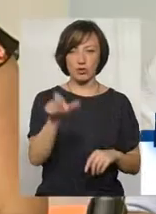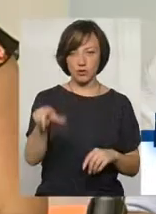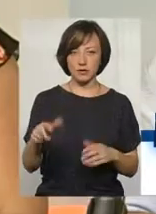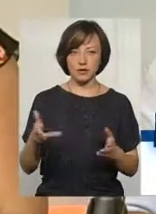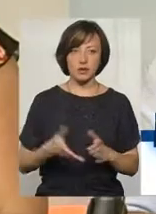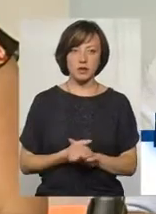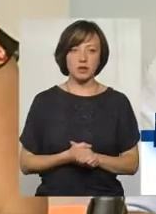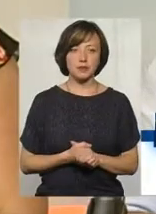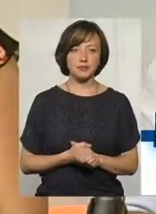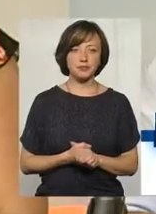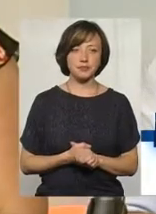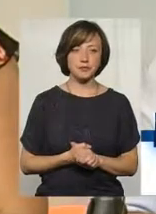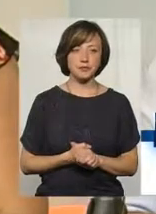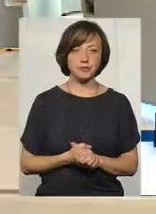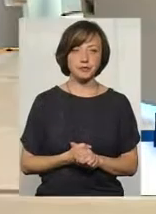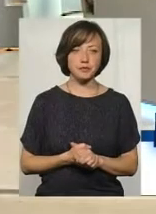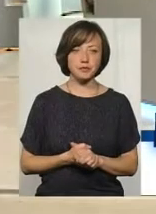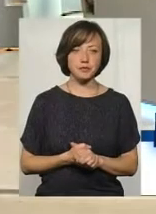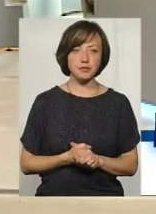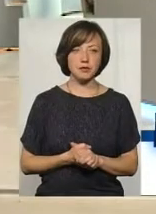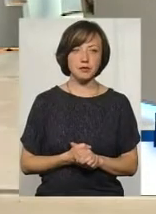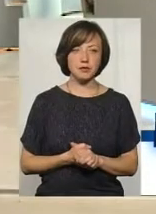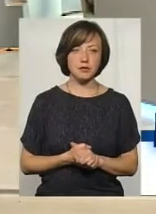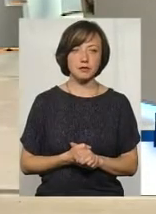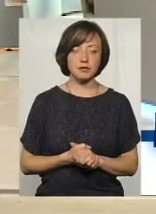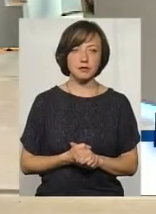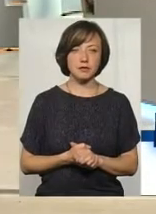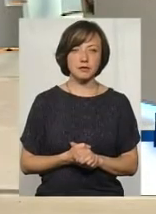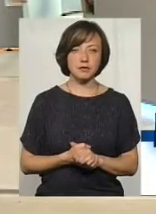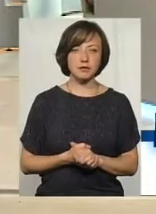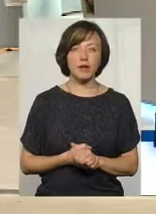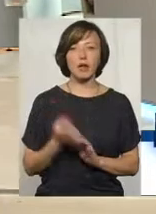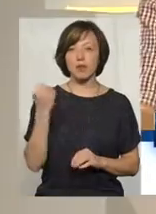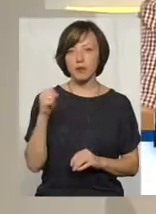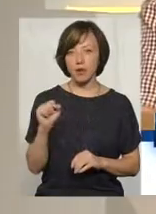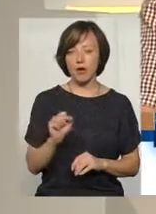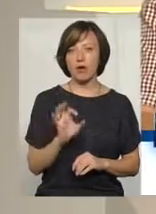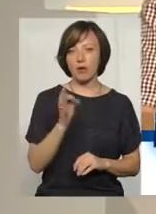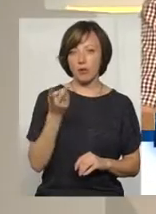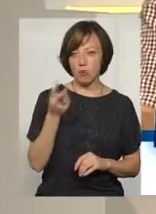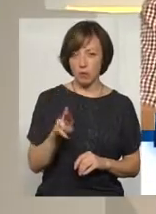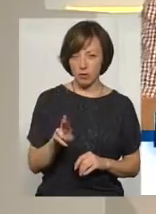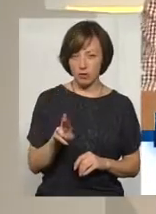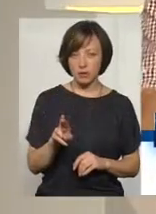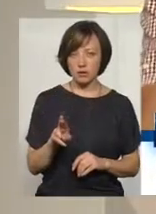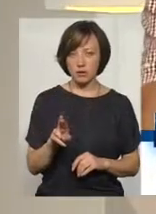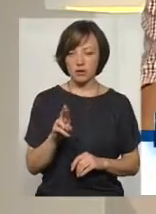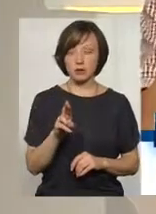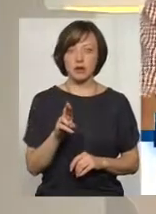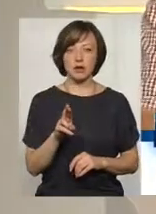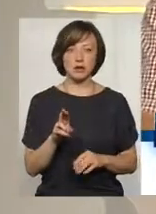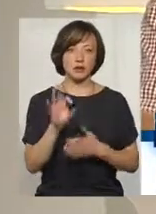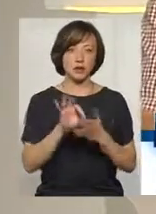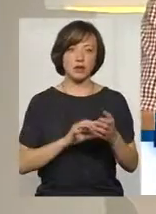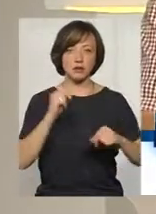Петриш. Так, дякую, Ігор Петриш, якщо не помиляюсь. Ось, перемогла пані Ольга, і одразу от такий